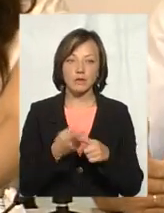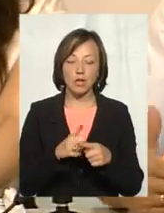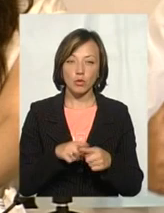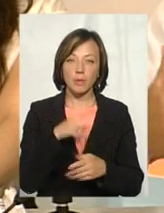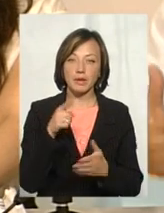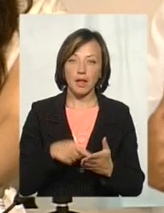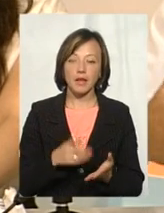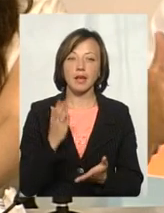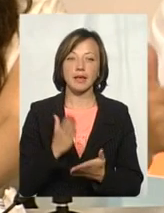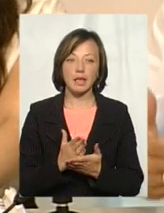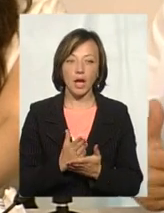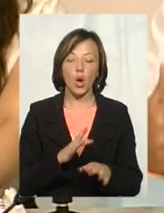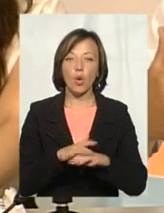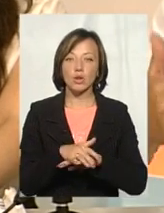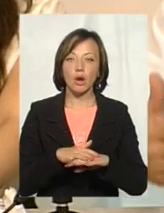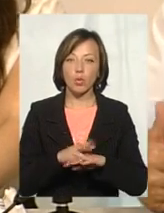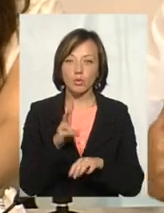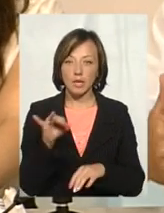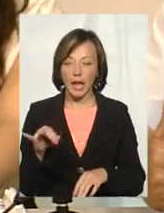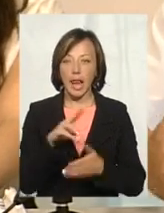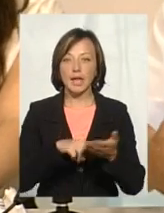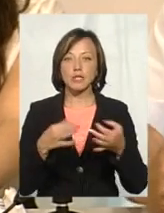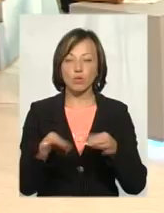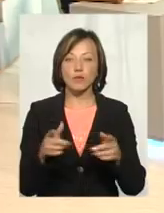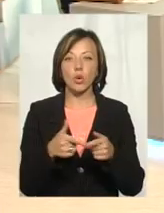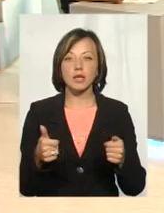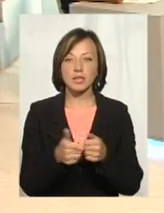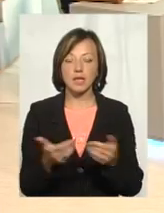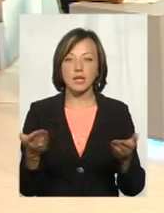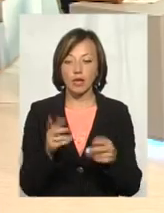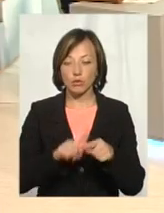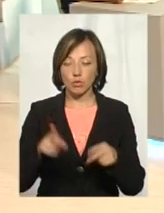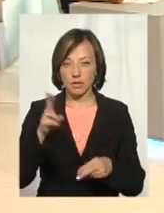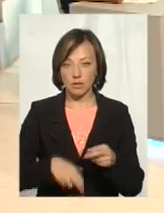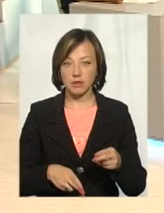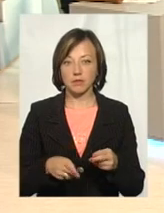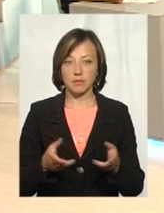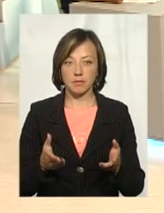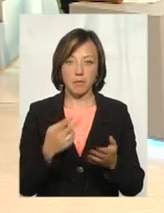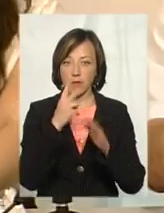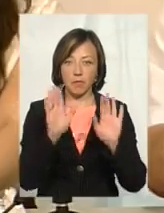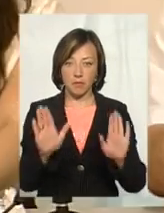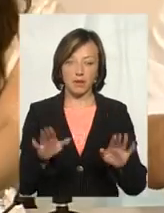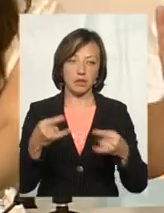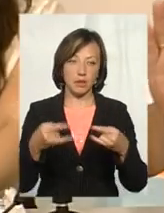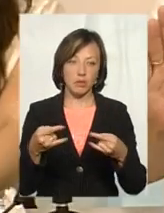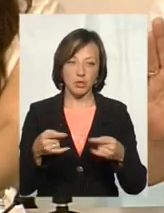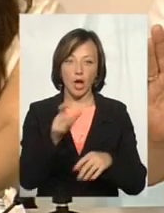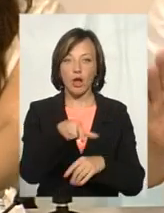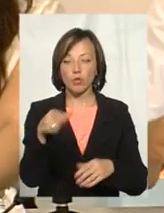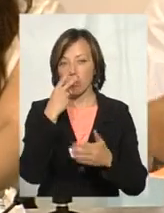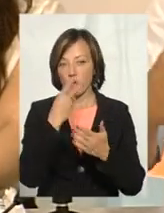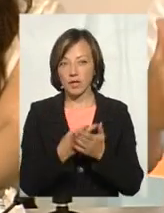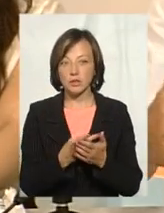питання, є розрахунки ліцензованої організації, які на стадії завершення. Ми придявимо на телебачення, хай люди